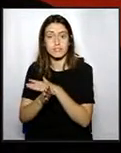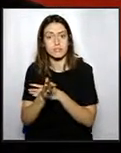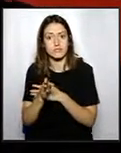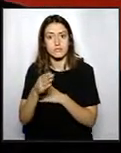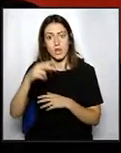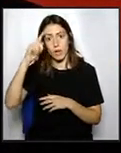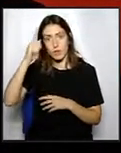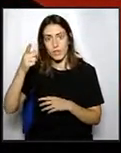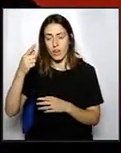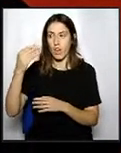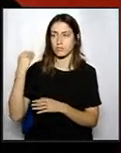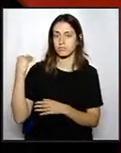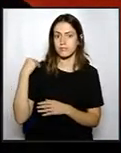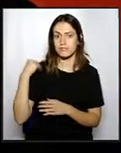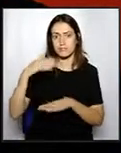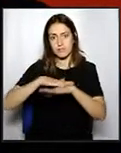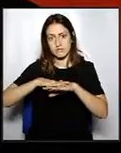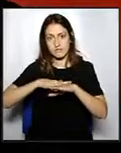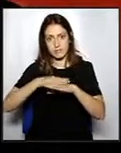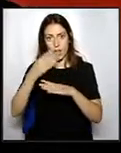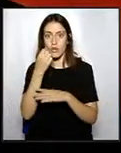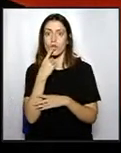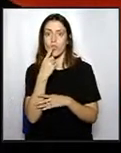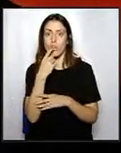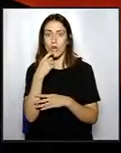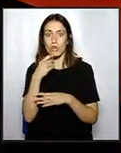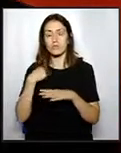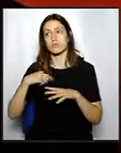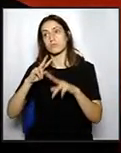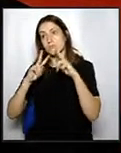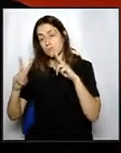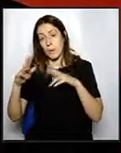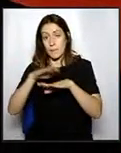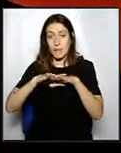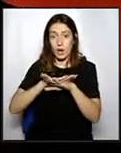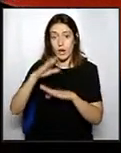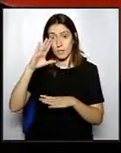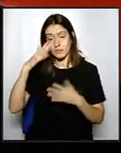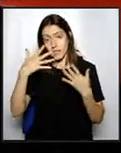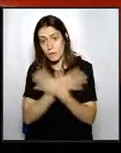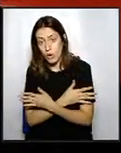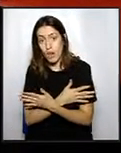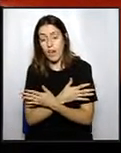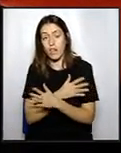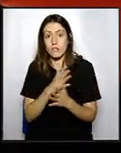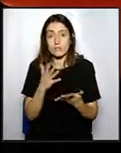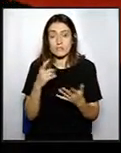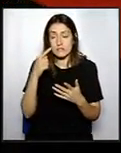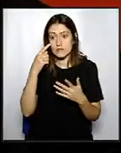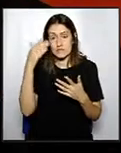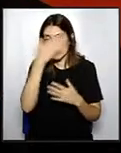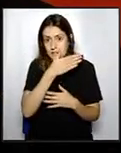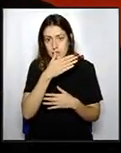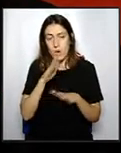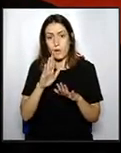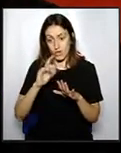ja escolti, un senyor Englada, bona nit, vostè s'ha passat el semàforum vermell i jo li podria dir que m'he equivocat, que anava despistat, però si el senyor Englada haurà de pagar la multa, haurà de pagar la multa